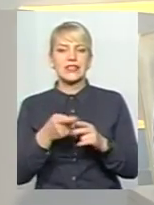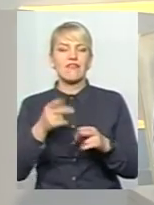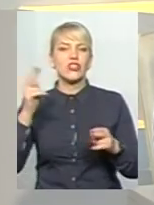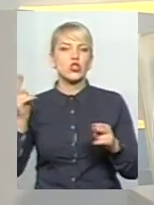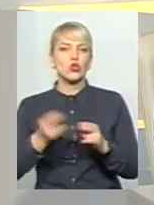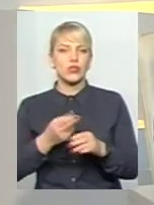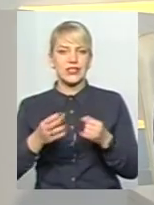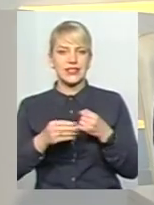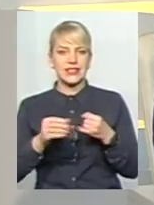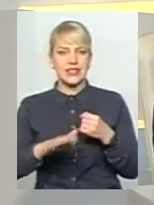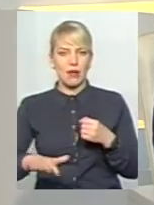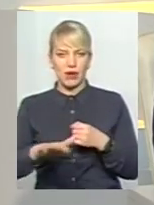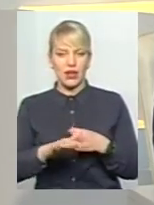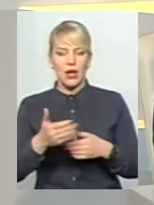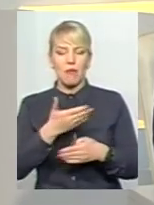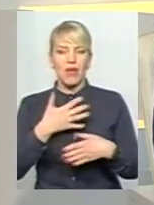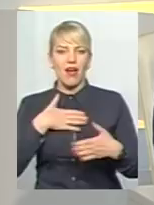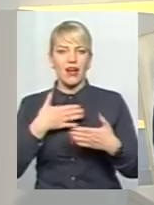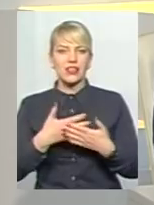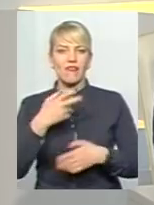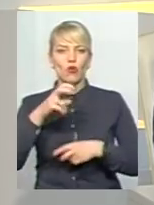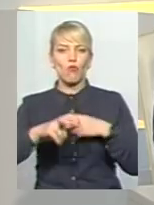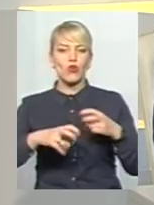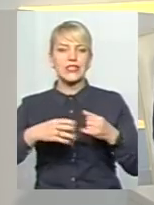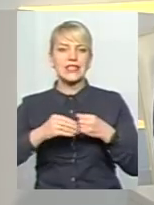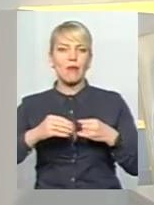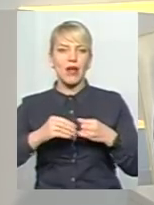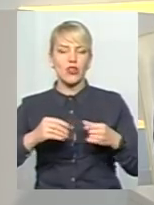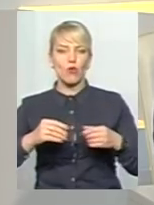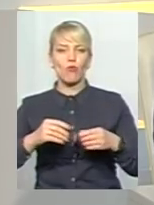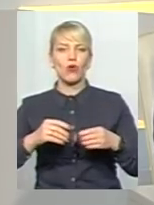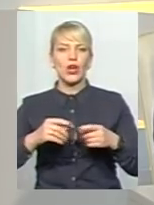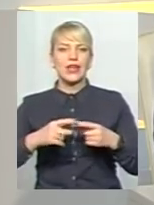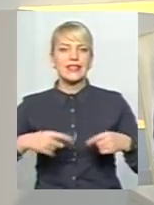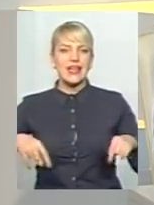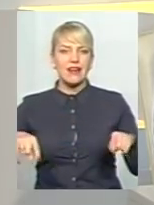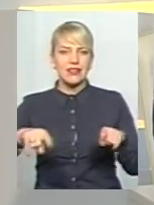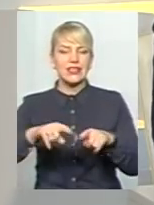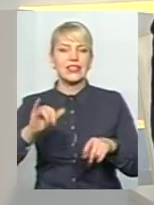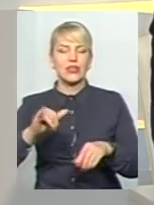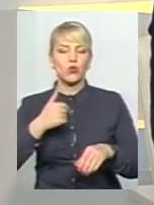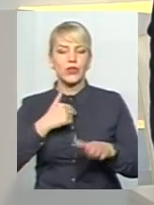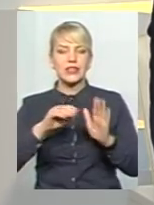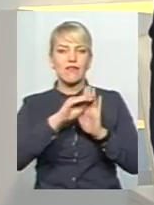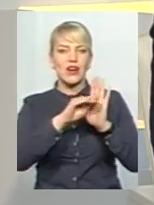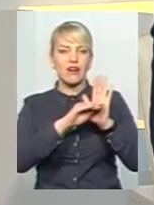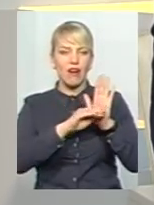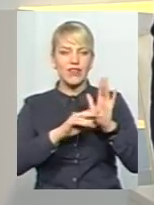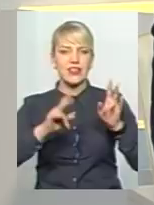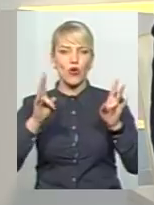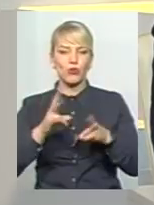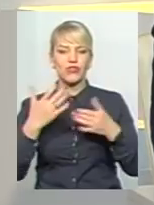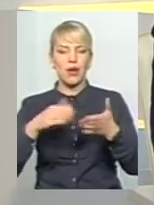ділянки. Ми зараз в пошуку, активному пошуку земельної ділянки. У нас в графіках до кінця року, скажімо так, необхідність вже